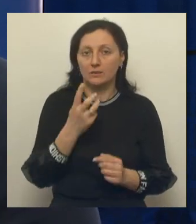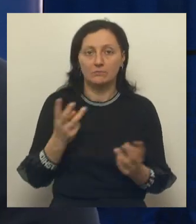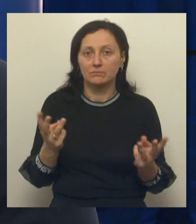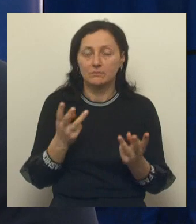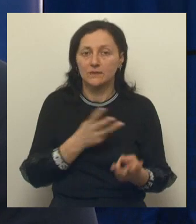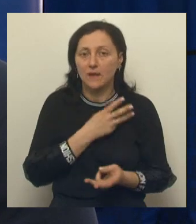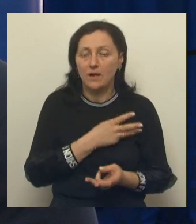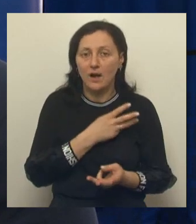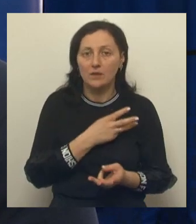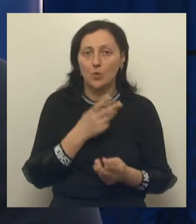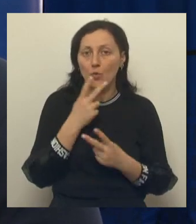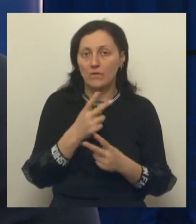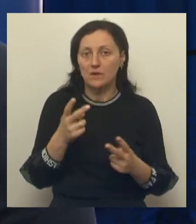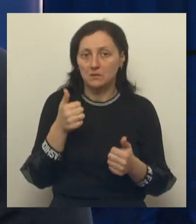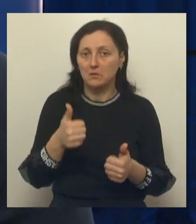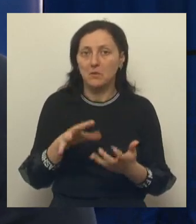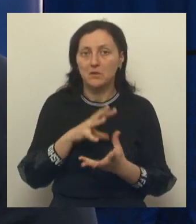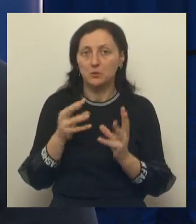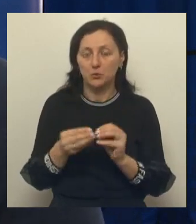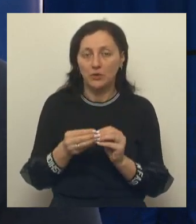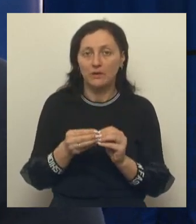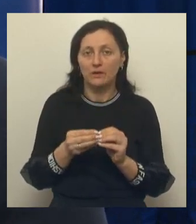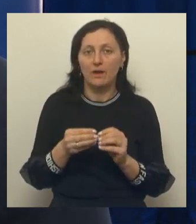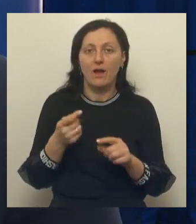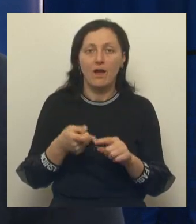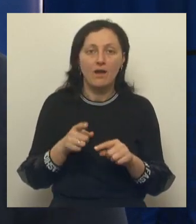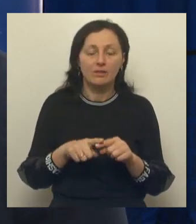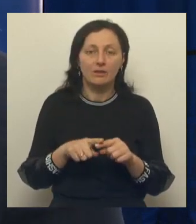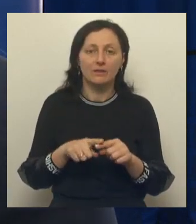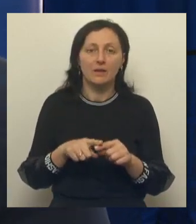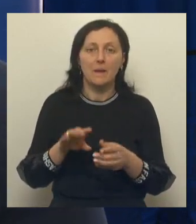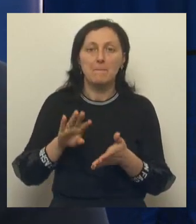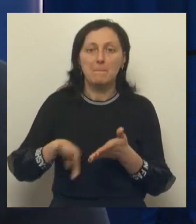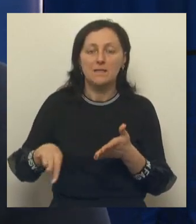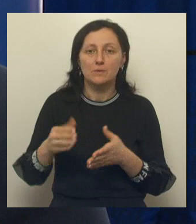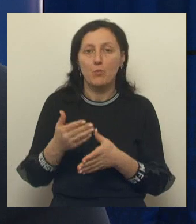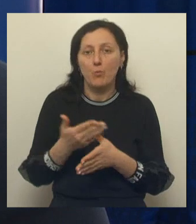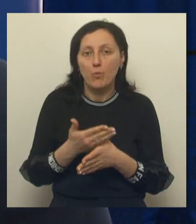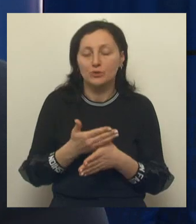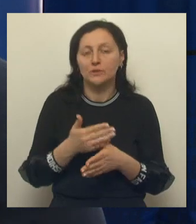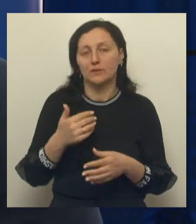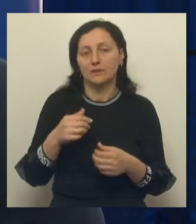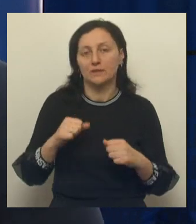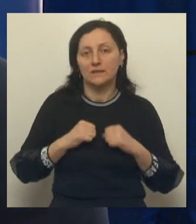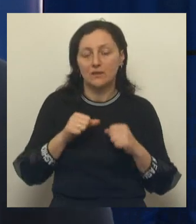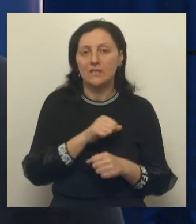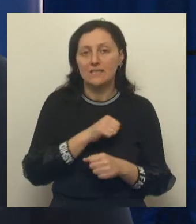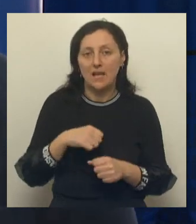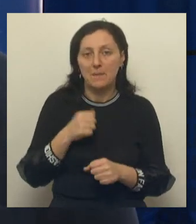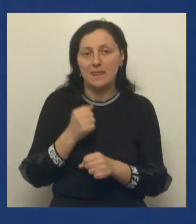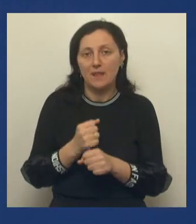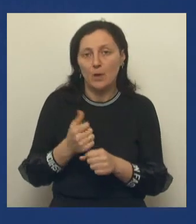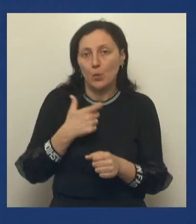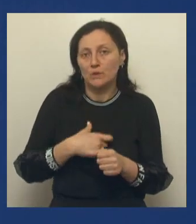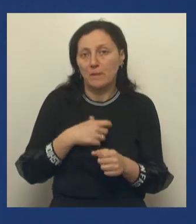от того, что они делают. И вот что основное, они стали без помощи РЦК дальше пытаться самим на своем предприятии что-то